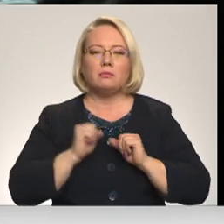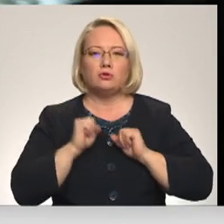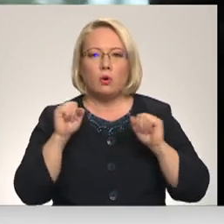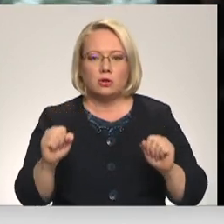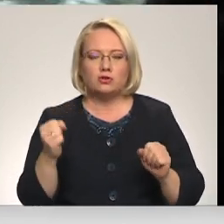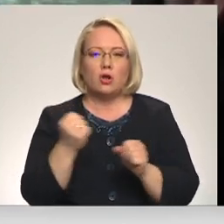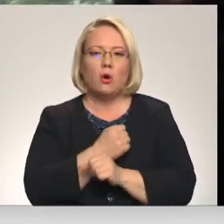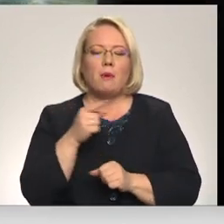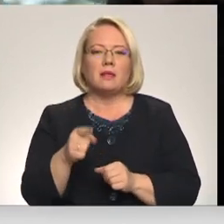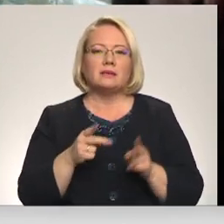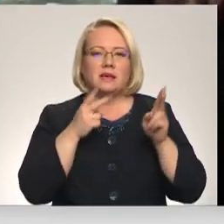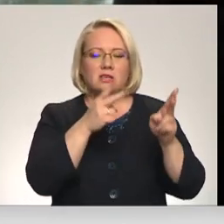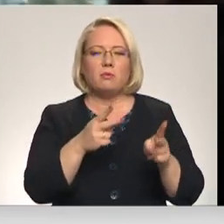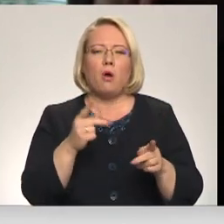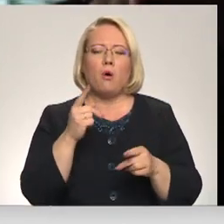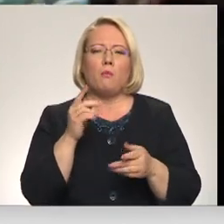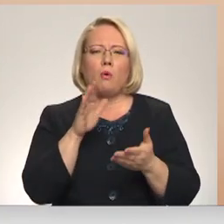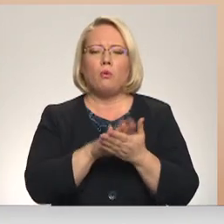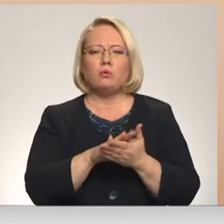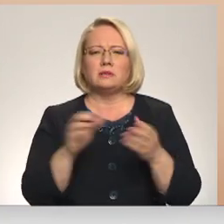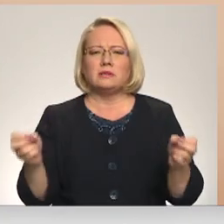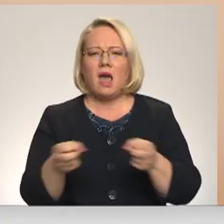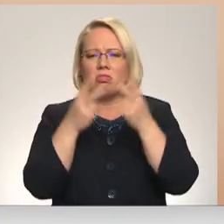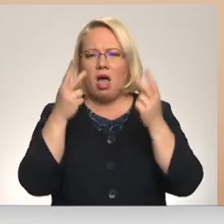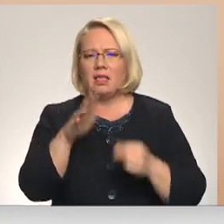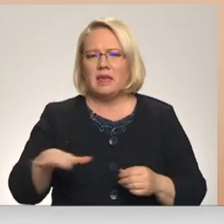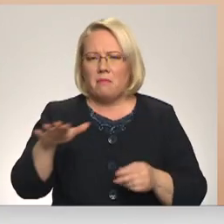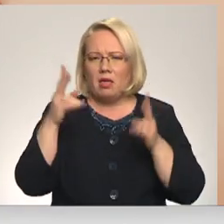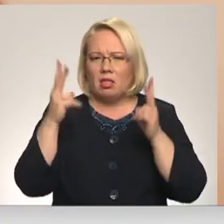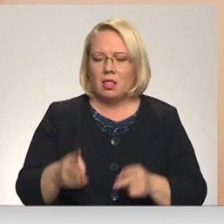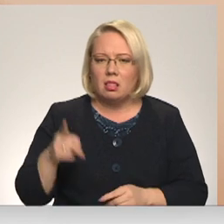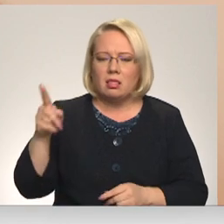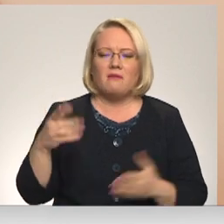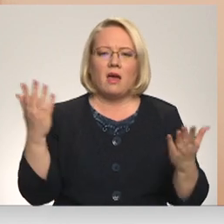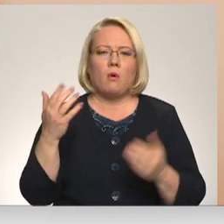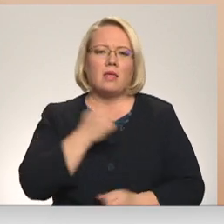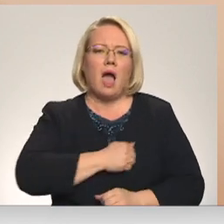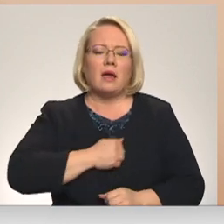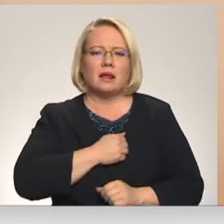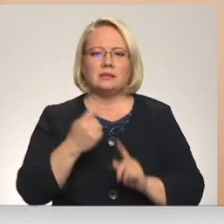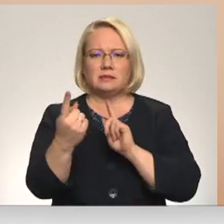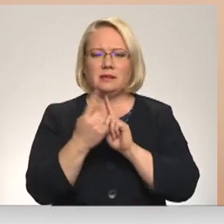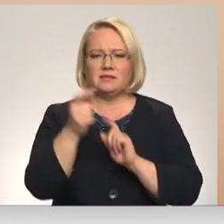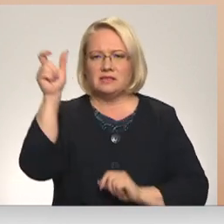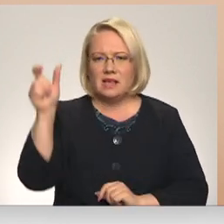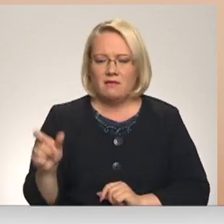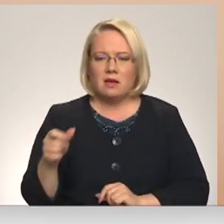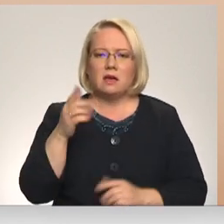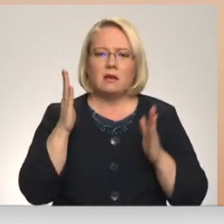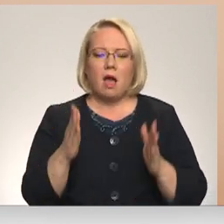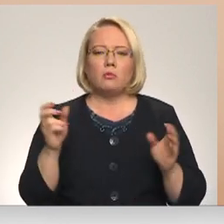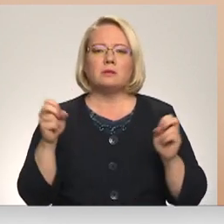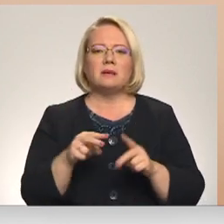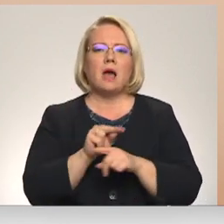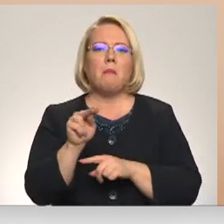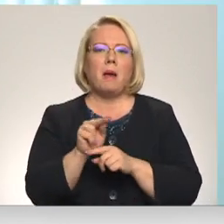Tāpat tomēr tas izbraukums uz skandālu ģimenē, pretī varbūt kāda agrescīva noskaņota persona, tur ir jābūt speciāli